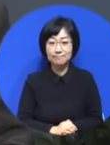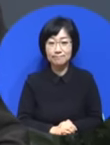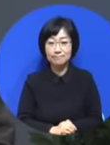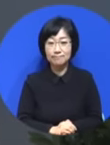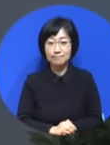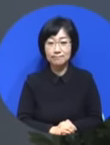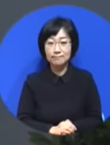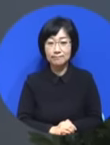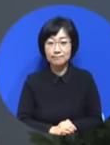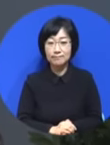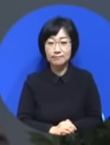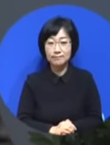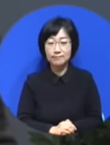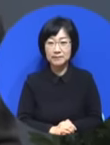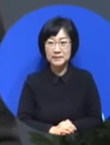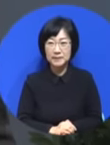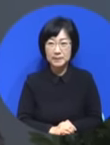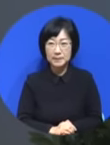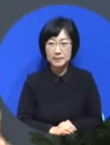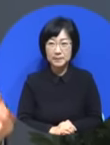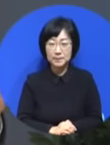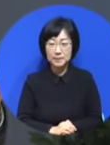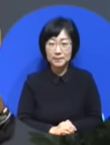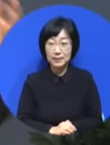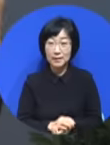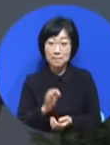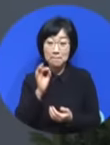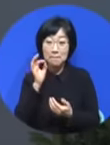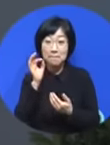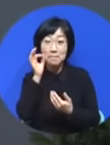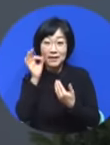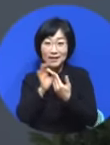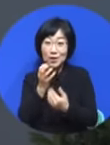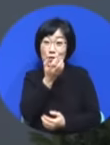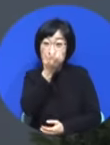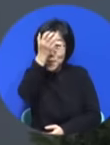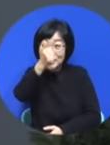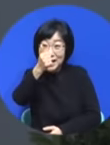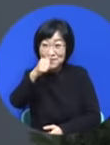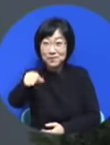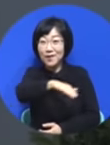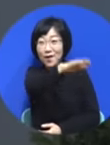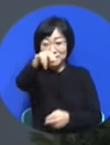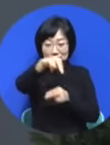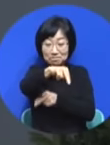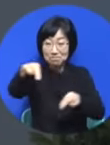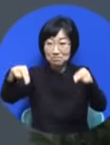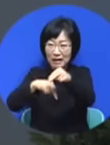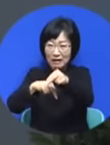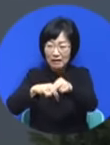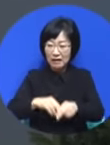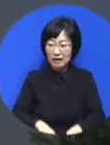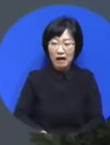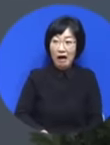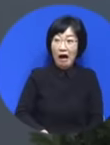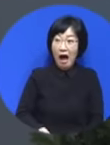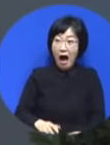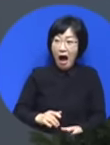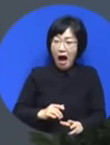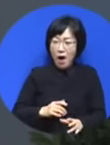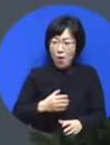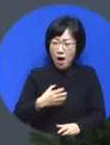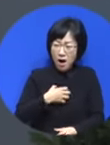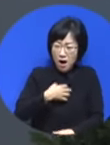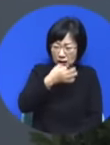조금 잘못 내지도 삐지가 가는데 아니, 요셉처럼 그리 어려움 당했다. 완전 삐지는 게 아니지. 졸도하지. 그렇잖아요.